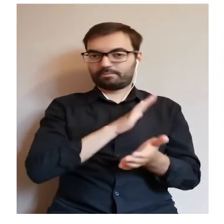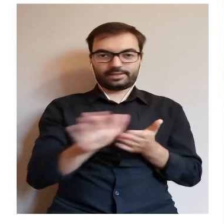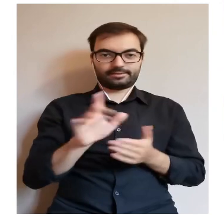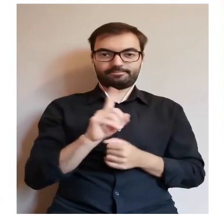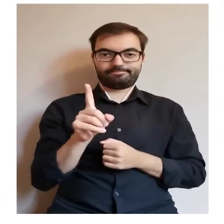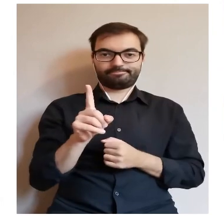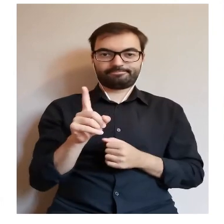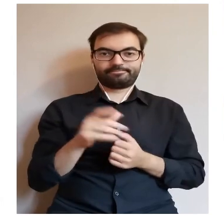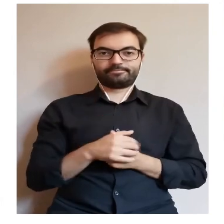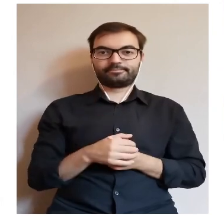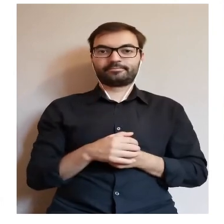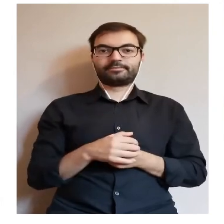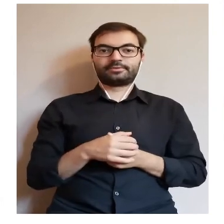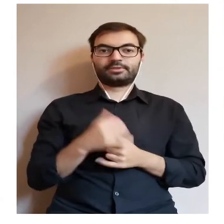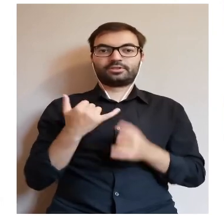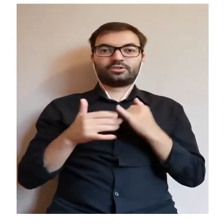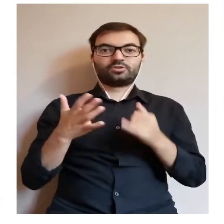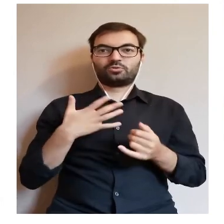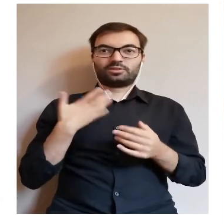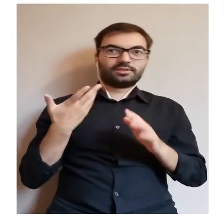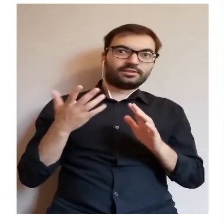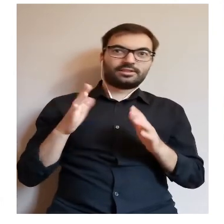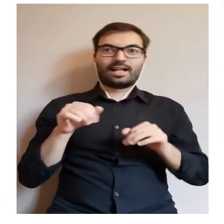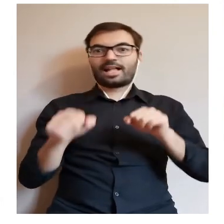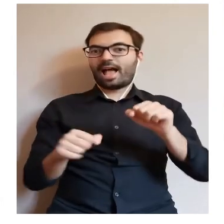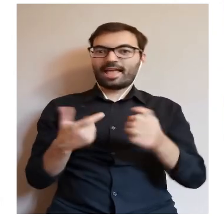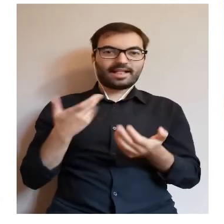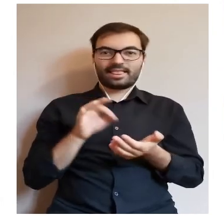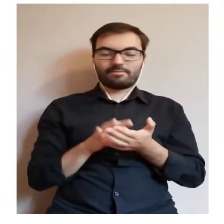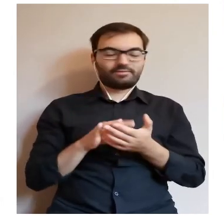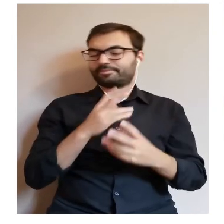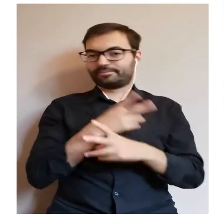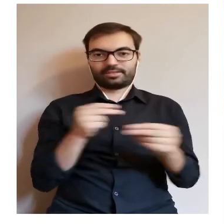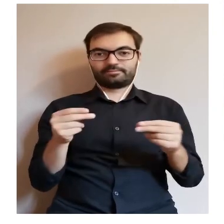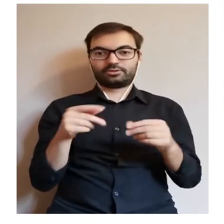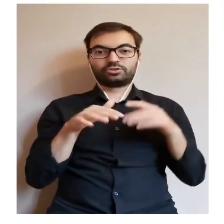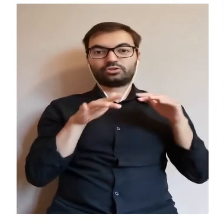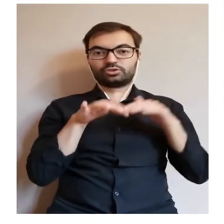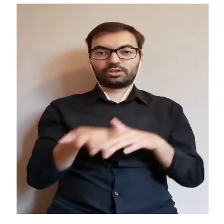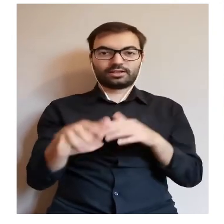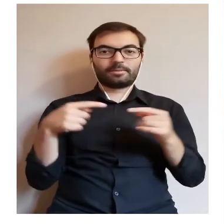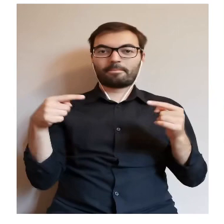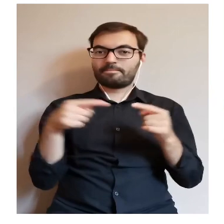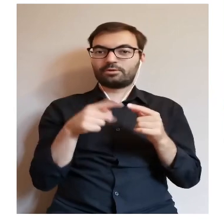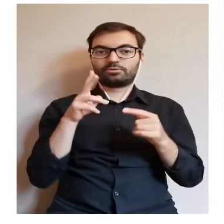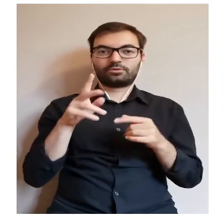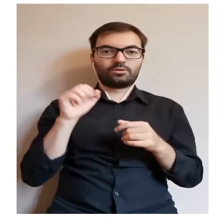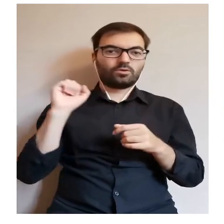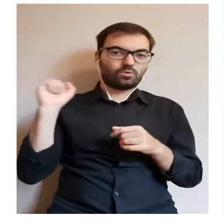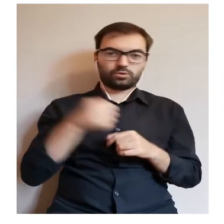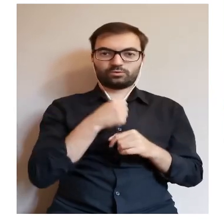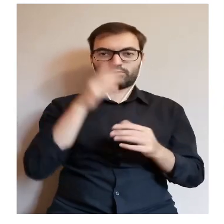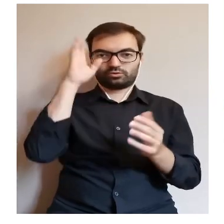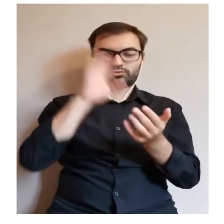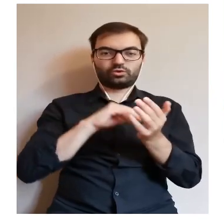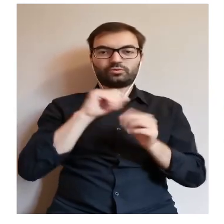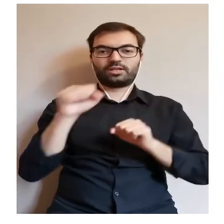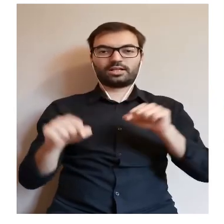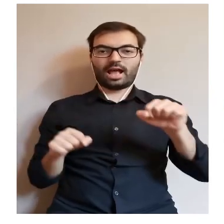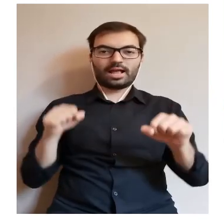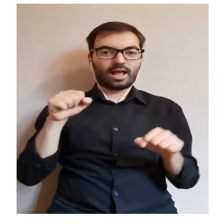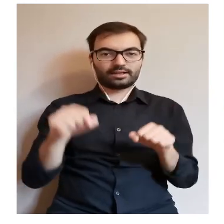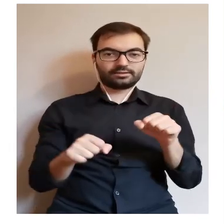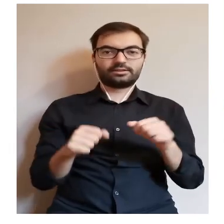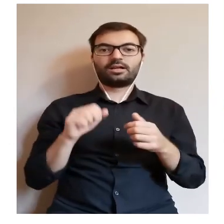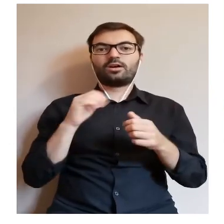z dziećmi. Nie, jeżeli ktoś nie czuje się pewni w kajakach. To jest rzeka dla tych, którzy są doświadczonymi